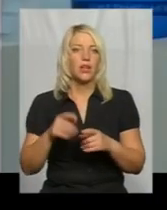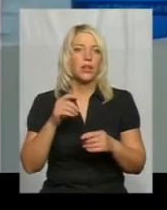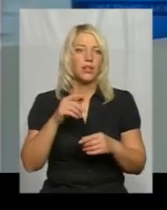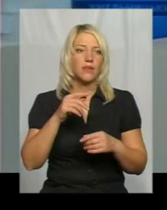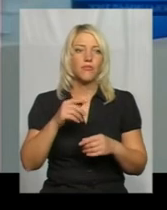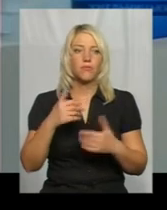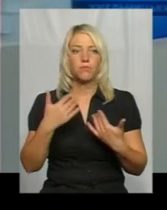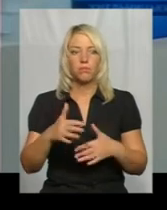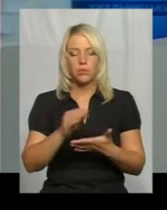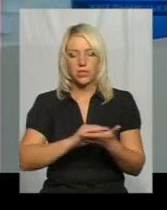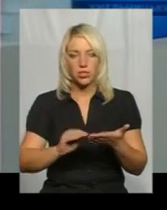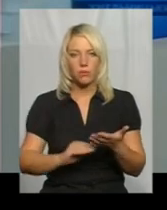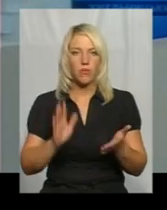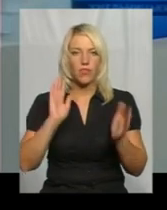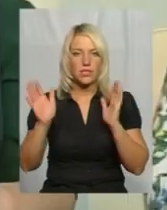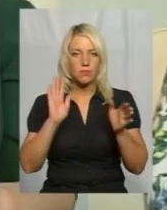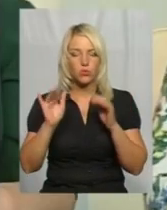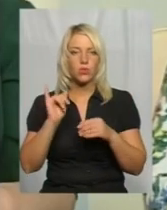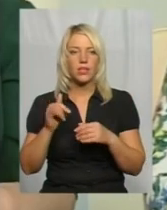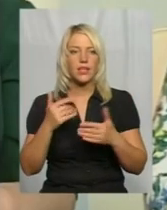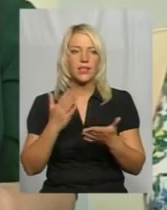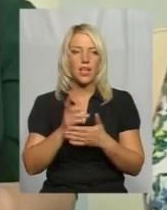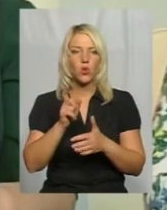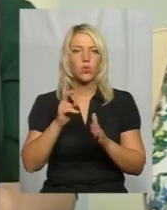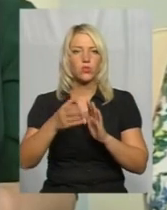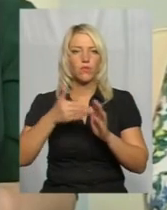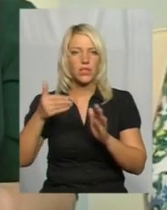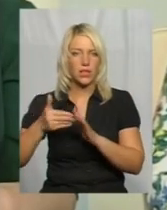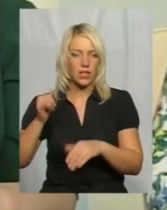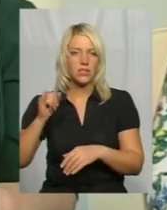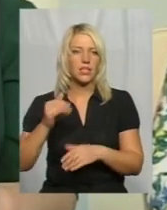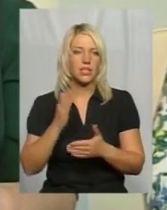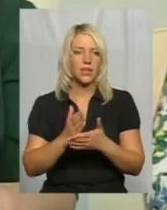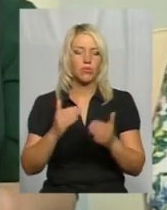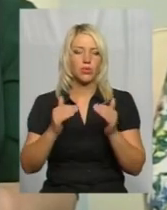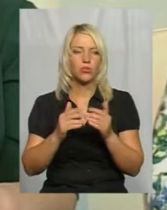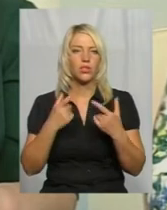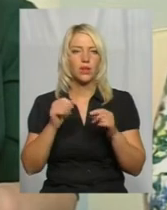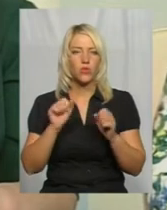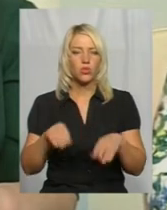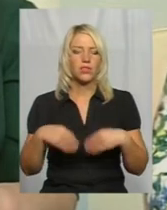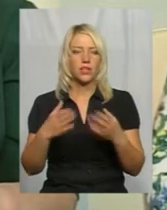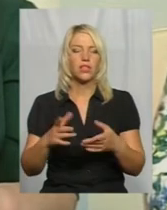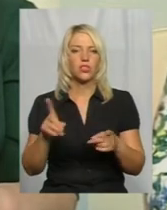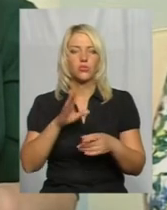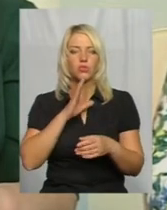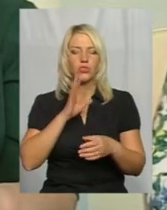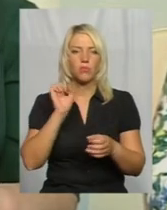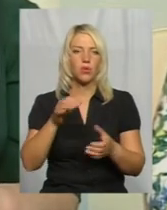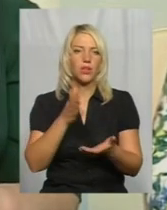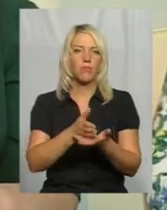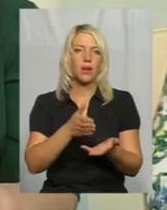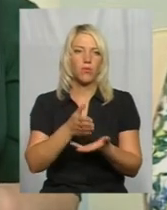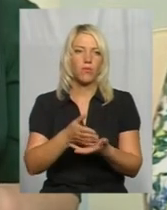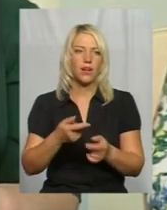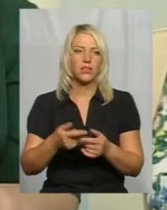вирішуємо Фейсбук, і буває люди, які відкликаються, і вже є будинок, де можуть надати, щоб перебували жінки. Також